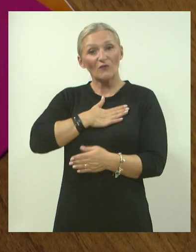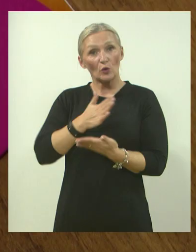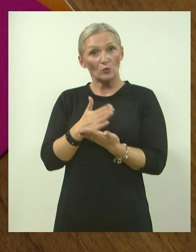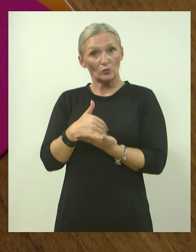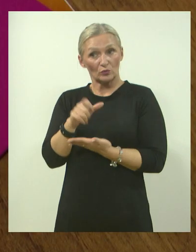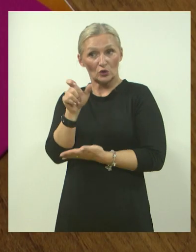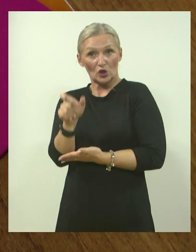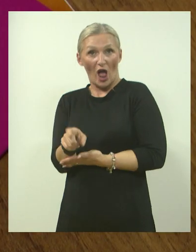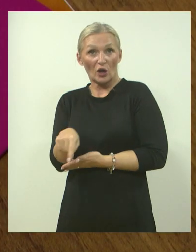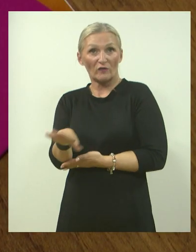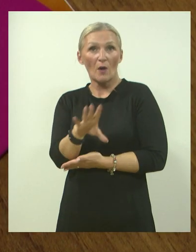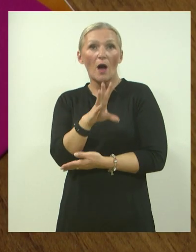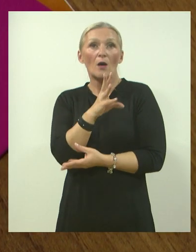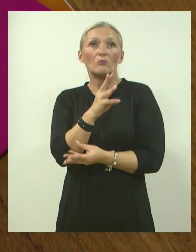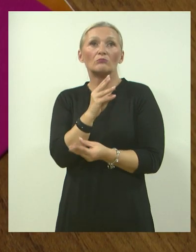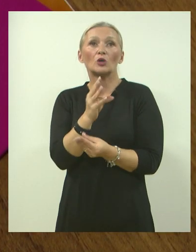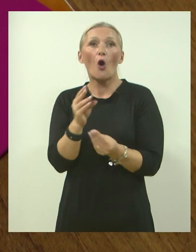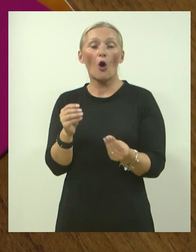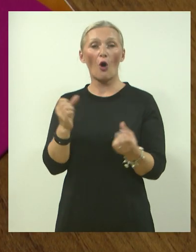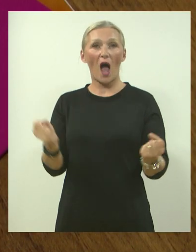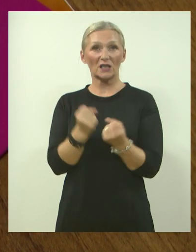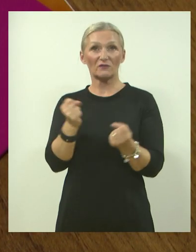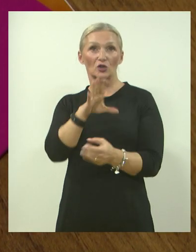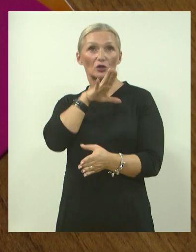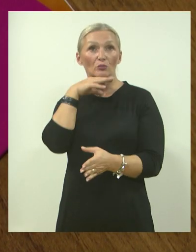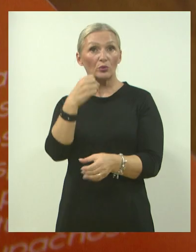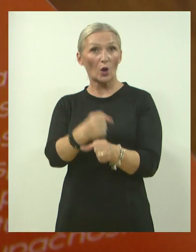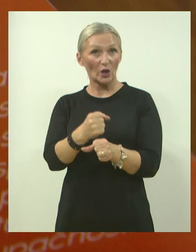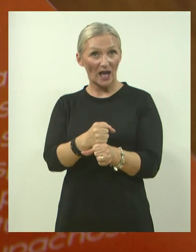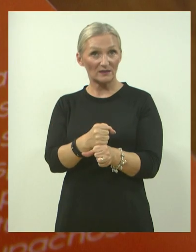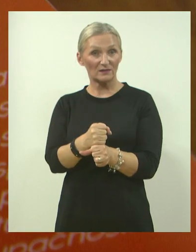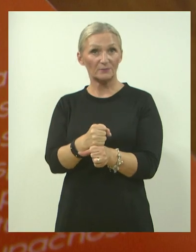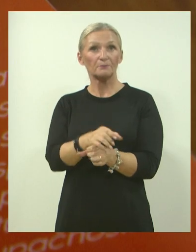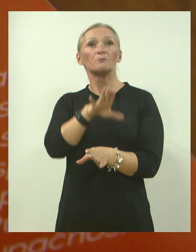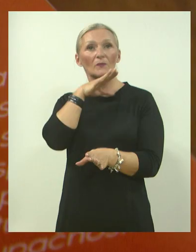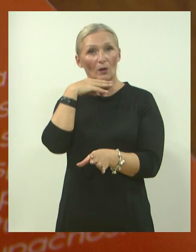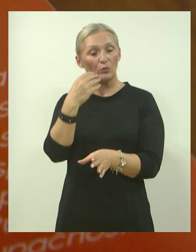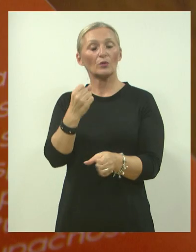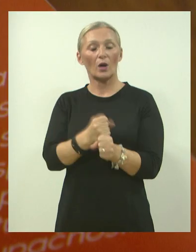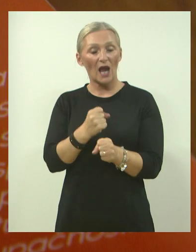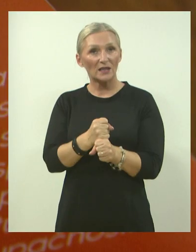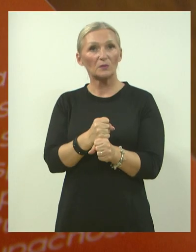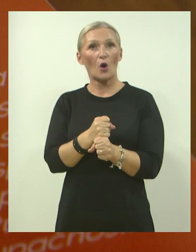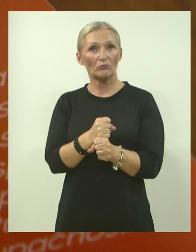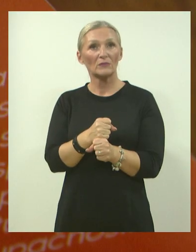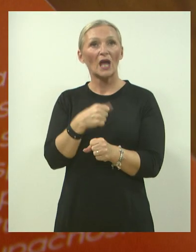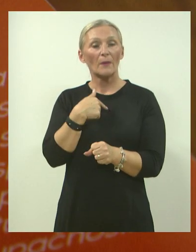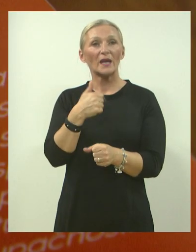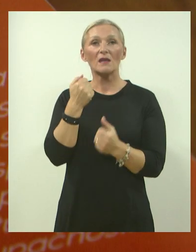svojim korisnicima mnoge aktivnosti. Puno se radi. Tako je, puno se radi. Ako smijem samo dodati, i to bi mi bilo